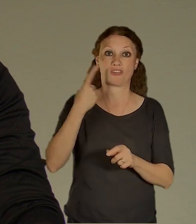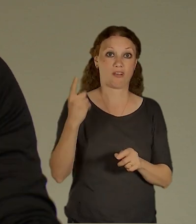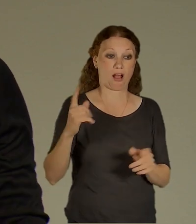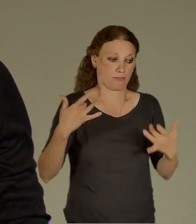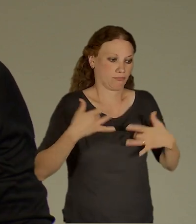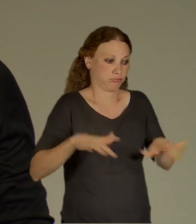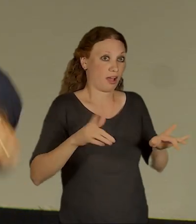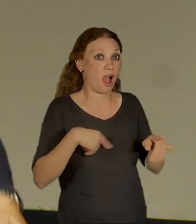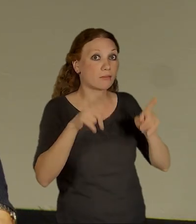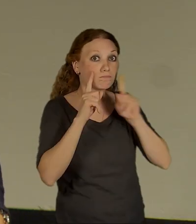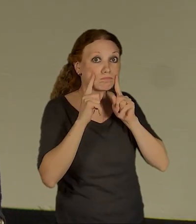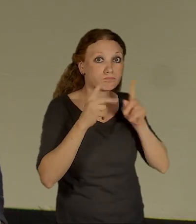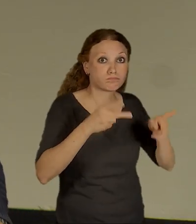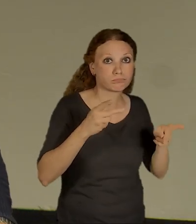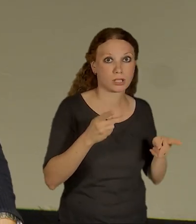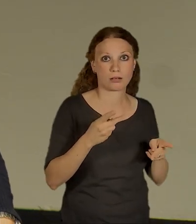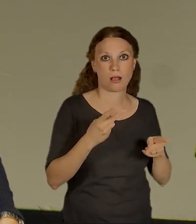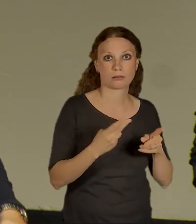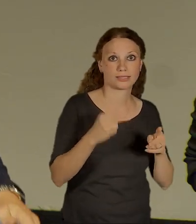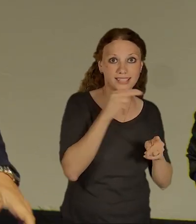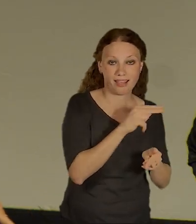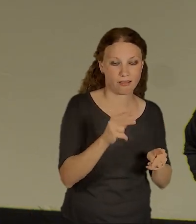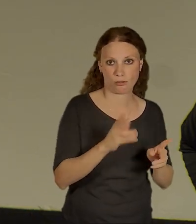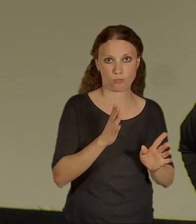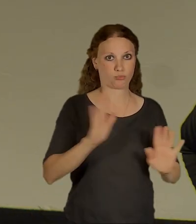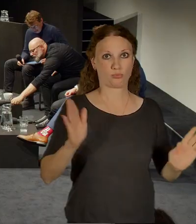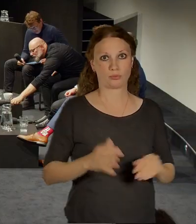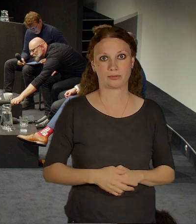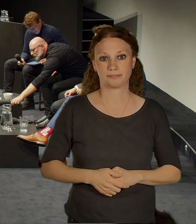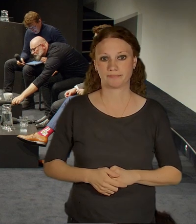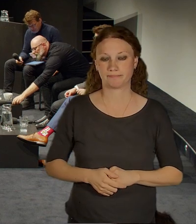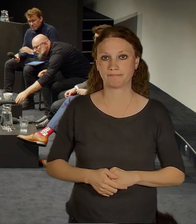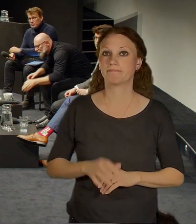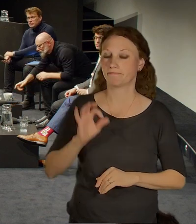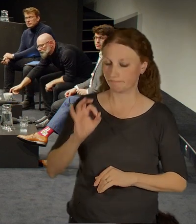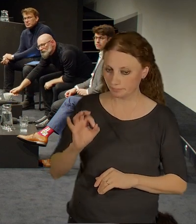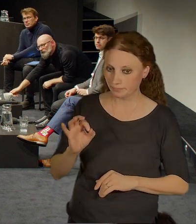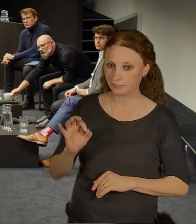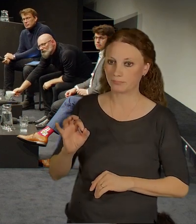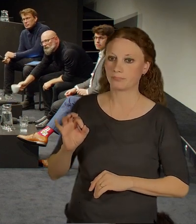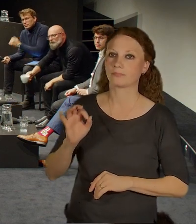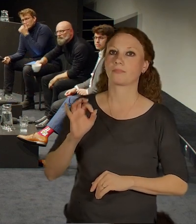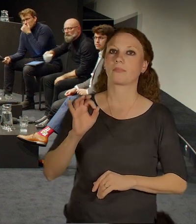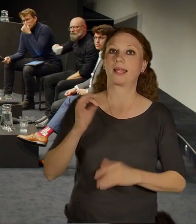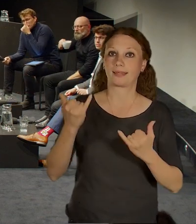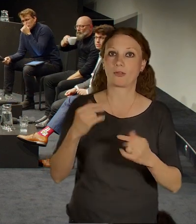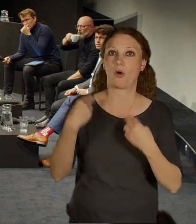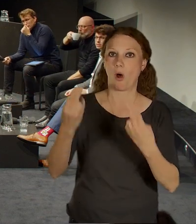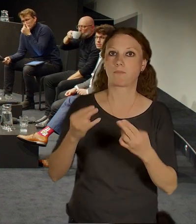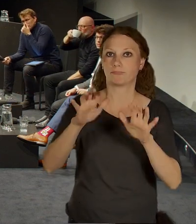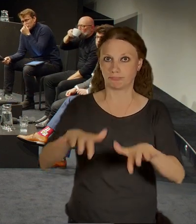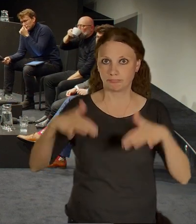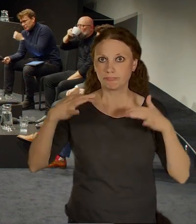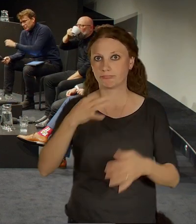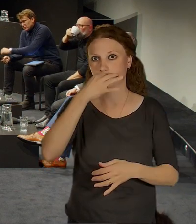Dobře, děkuju moc krát, myslím, že první dotaz byl támhle, tak prosím, vítejte v kempu. Dabrý den, Petr. Mám tady nejdřív